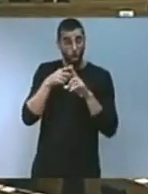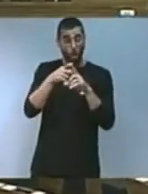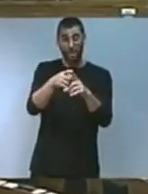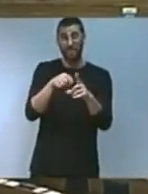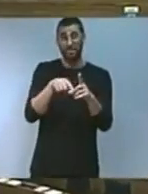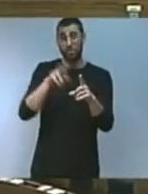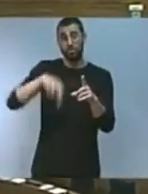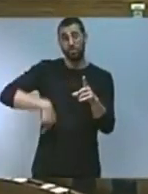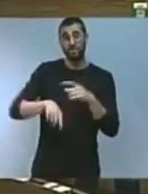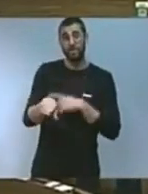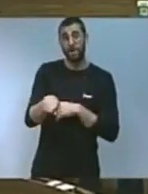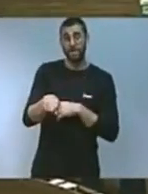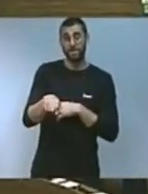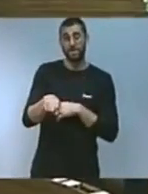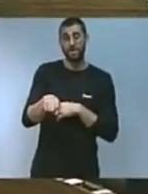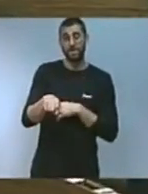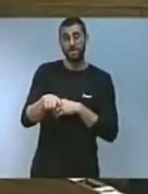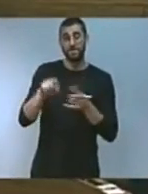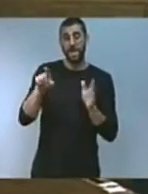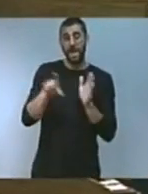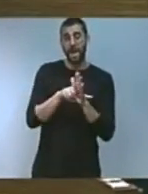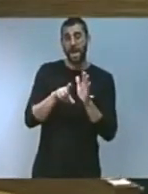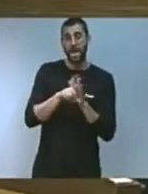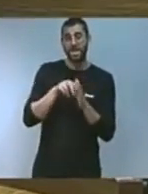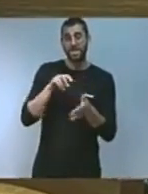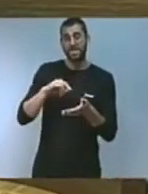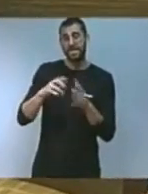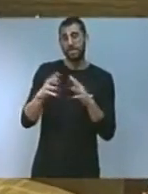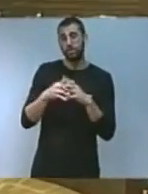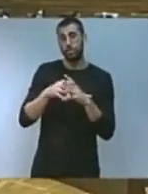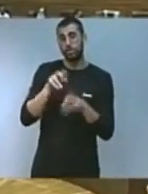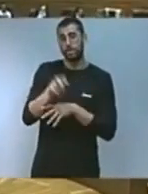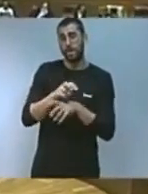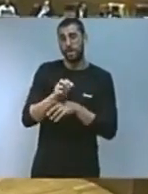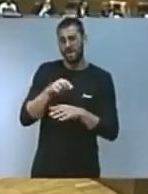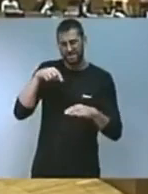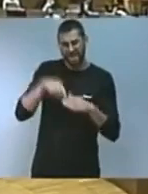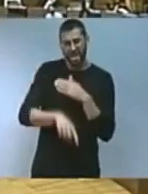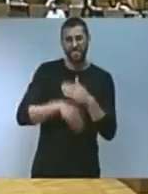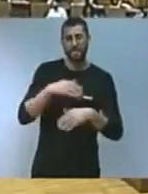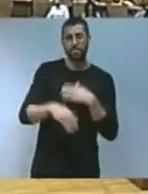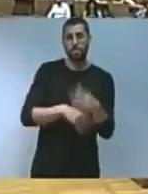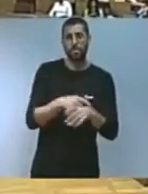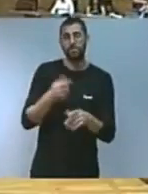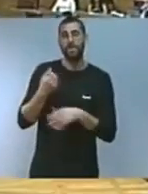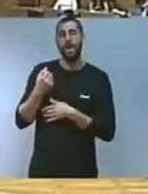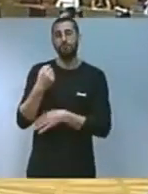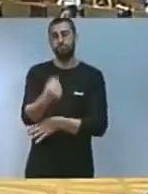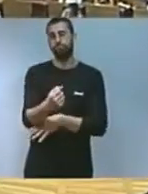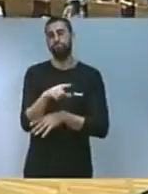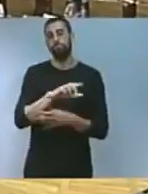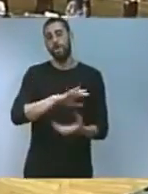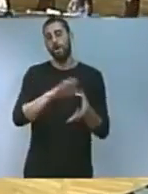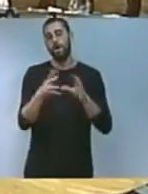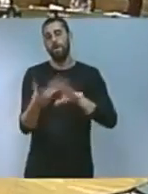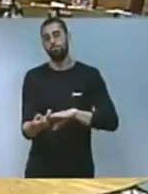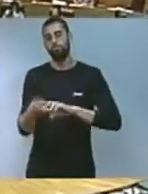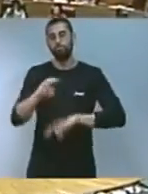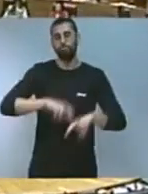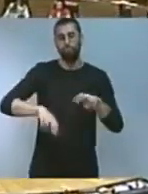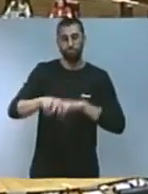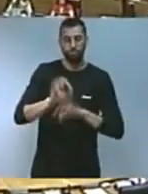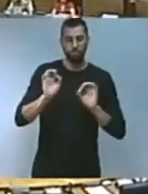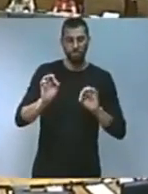ple desenvolupament de la llei d'estructures agràries amb ajudes als plans de reconversió i reestructuració col·lectius perseguint la modernització de les